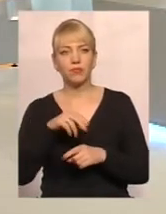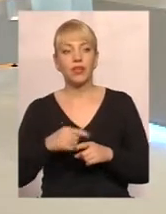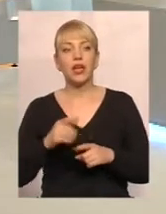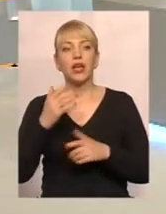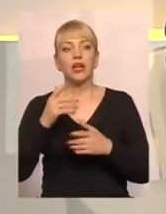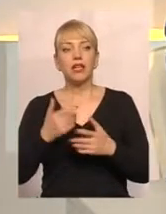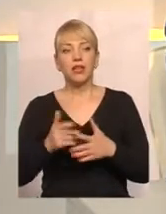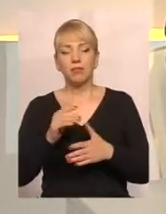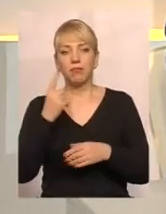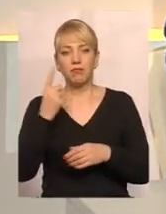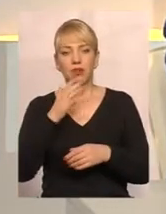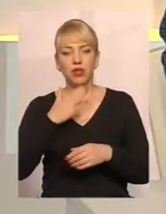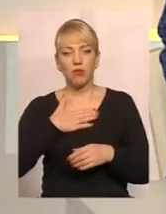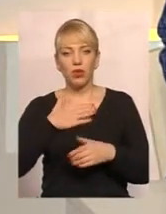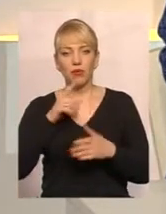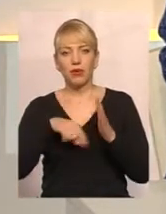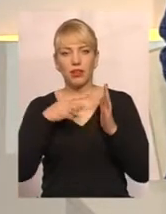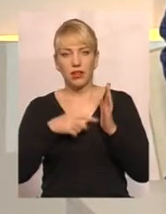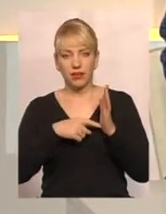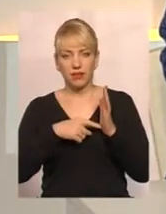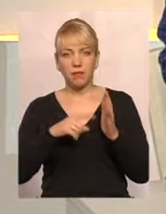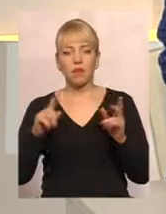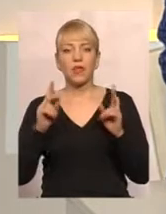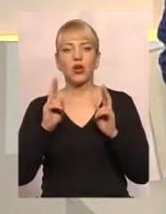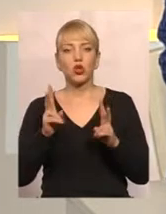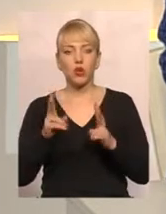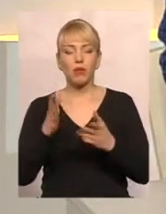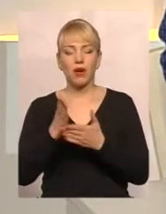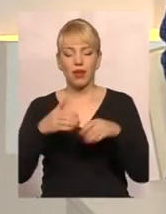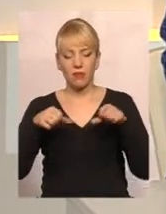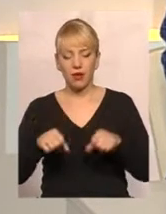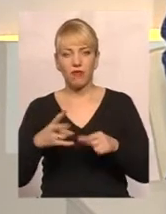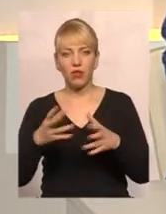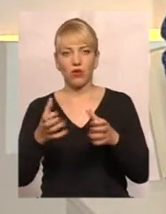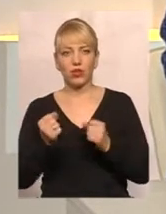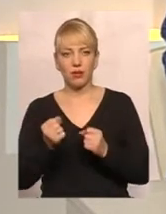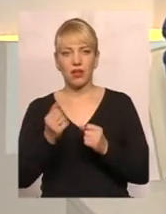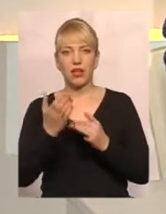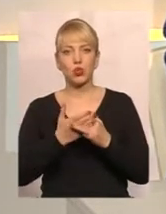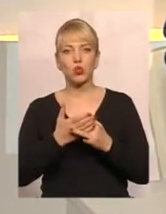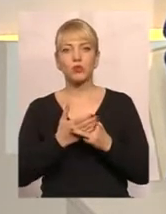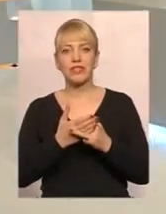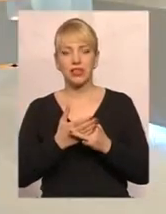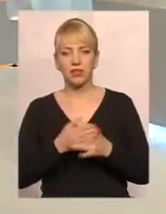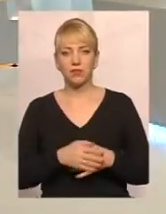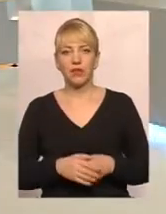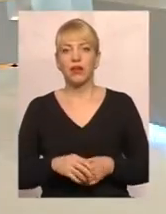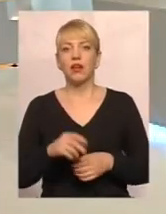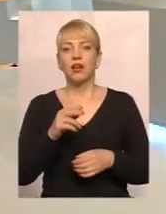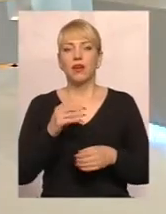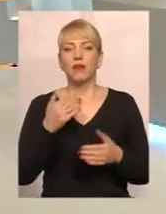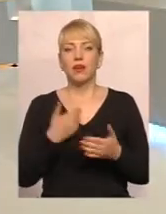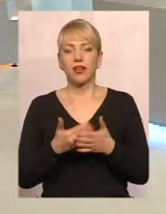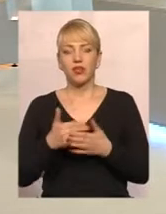запитання, все-таки, аби ви нагадали, хто має право на отримання субсидії? Ну, практично,